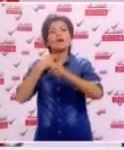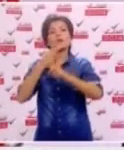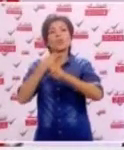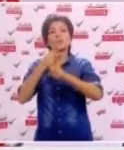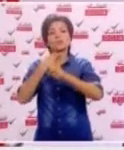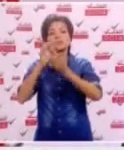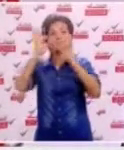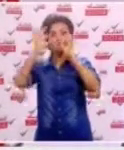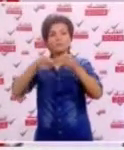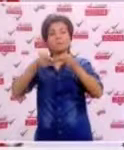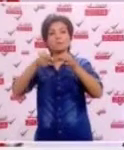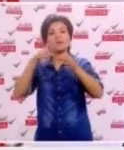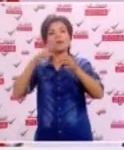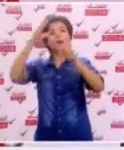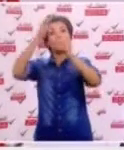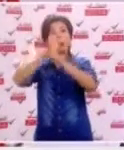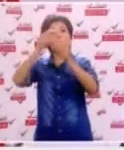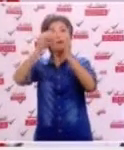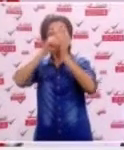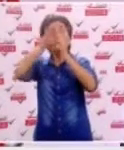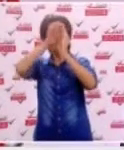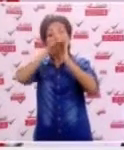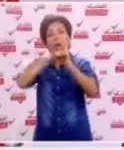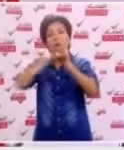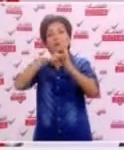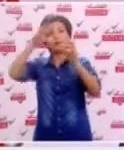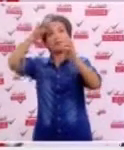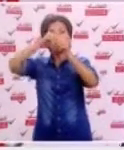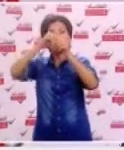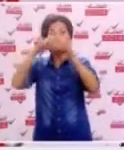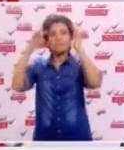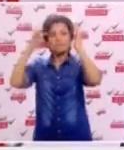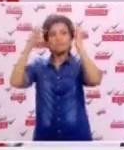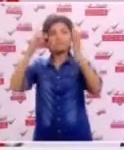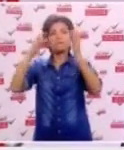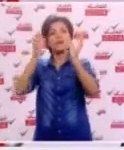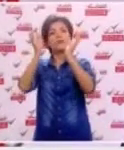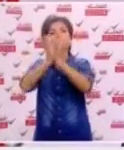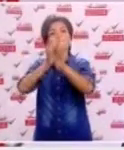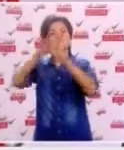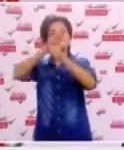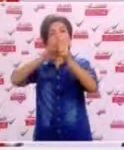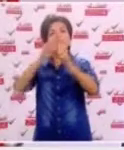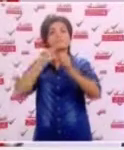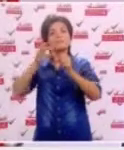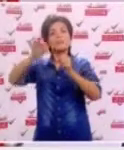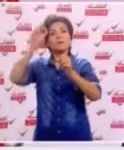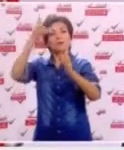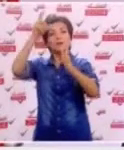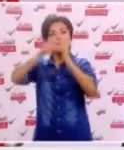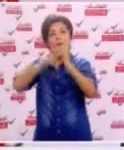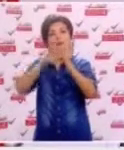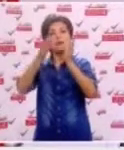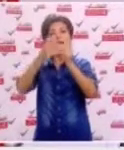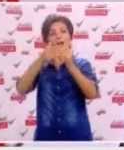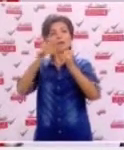أصواتكم وضمان لتنفيذ برامنا اقتصادي وثقافي واجتماعي شامل صوتوا لقائمة الحزب